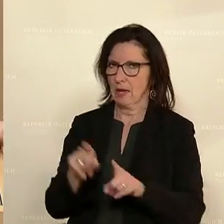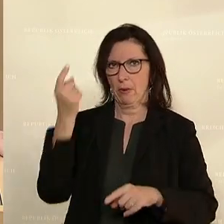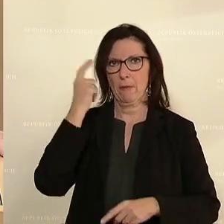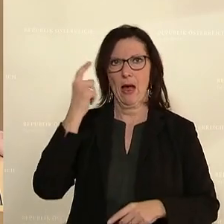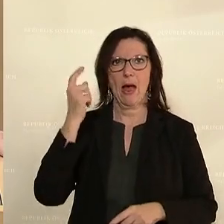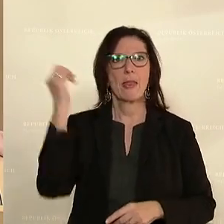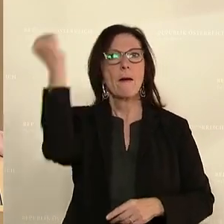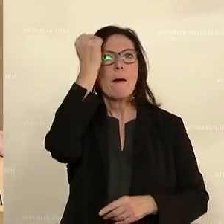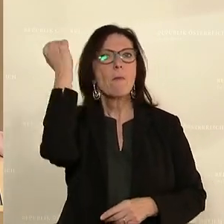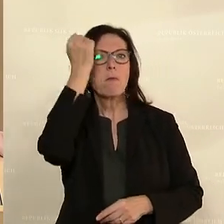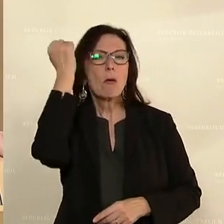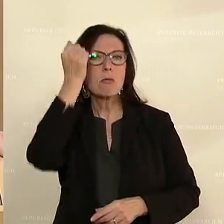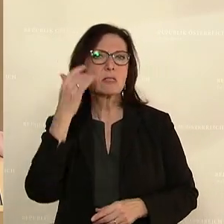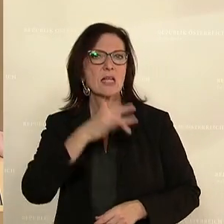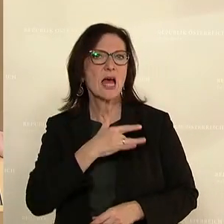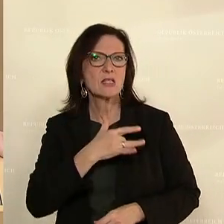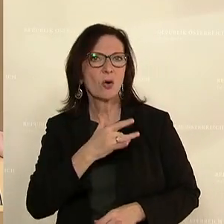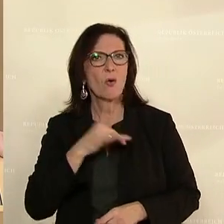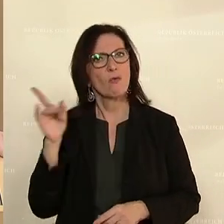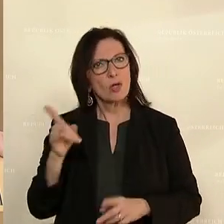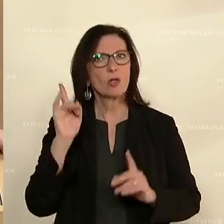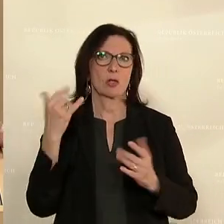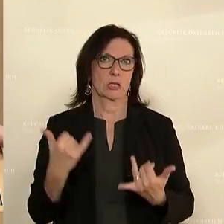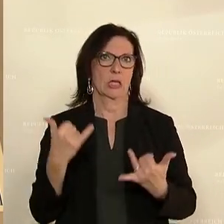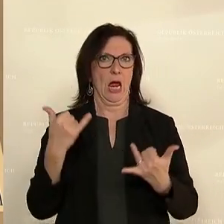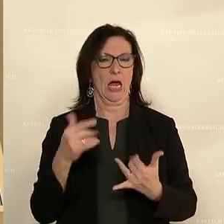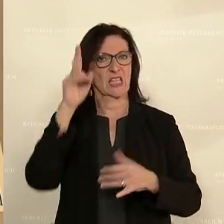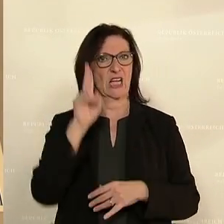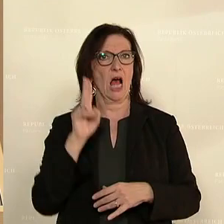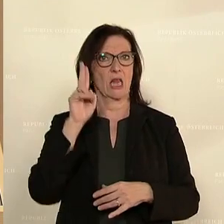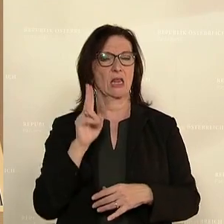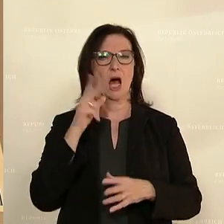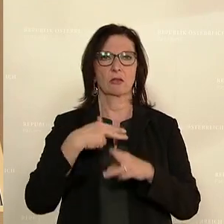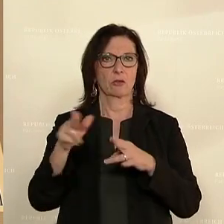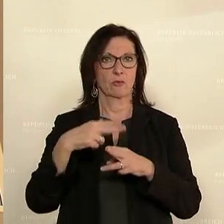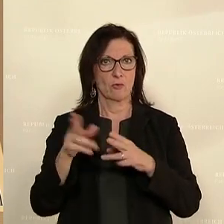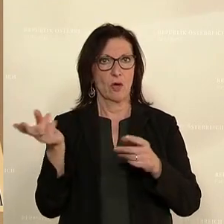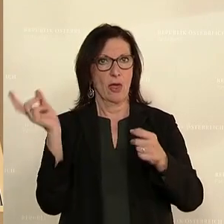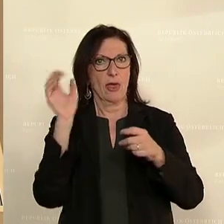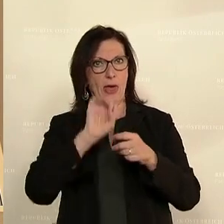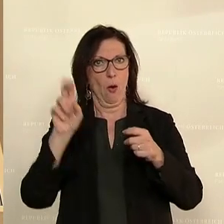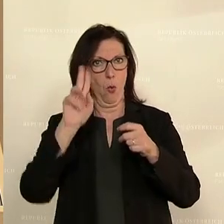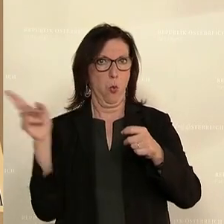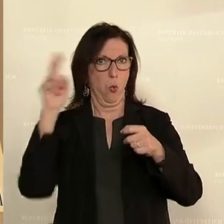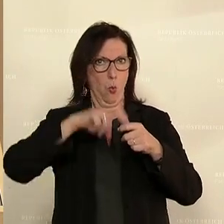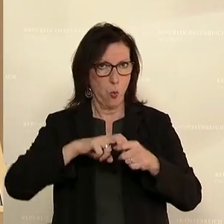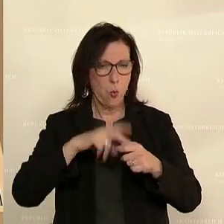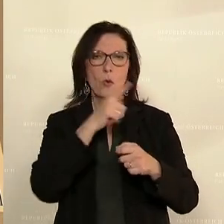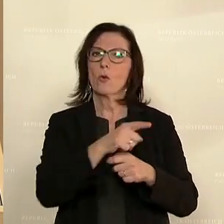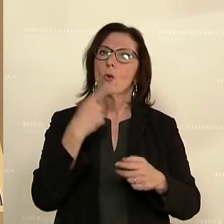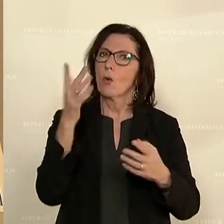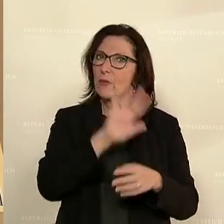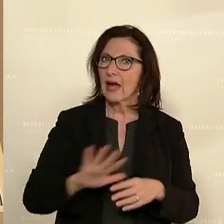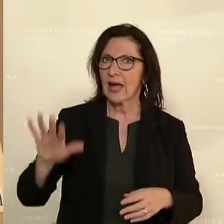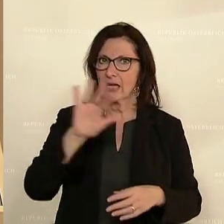dass Bosnien-Herzegowina den EU-Beitrittskandidaten-Status erhalten hat. Bundeskanzler Nehammer nennt ihn einen historischen Schritt, der für Sicherheit und Stabilität in der